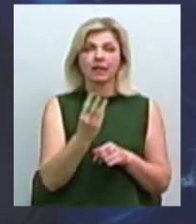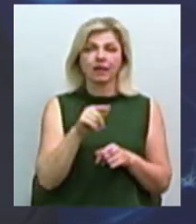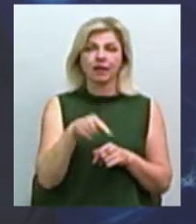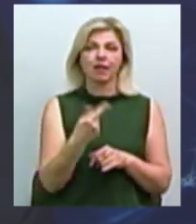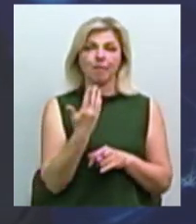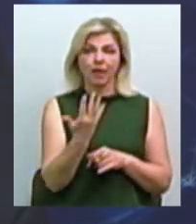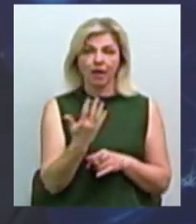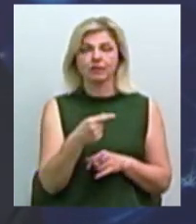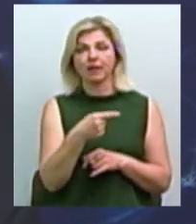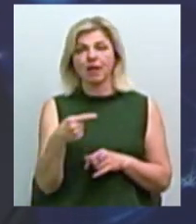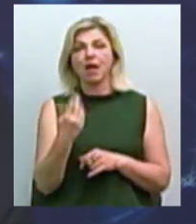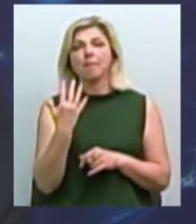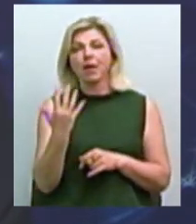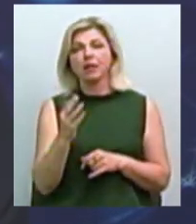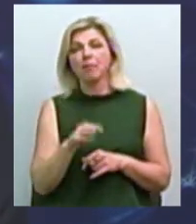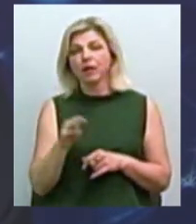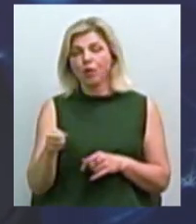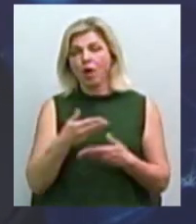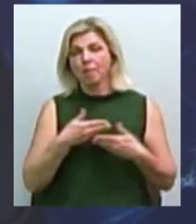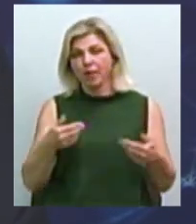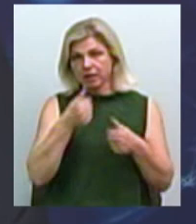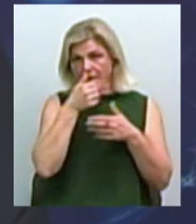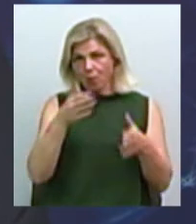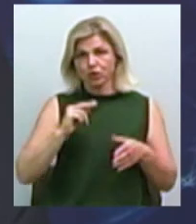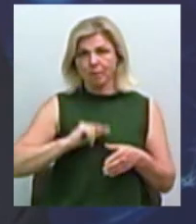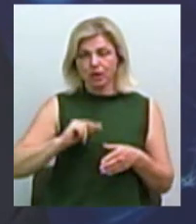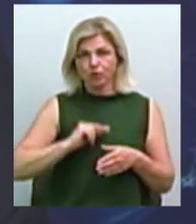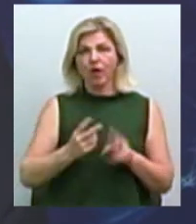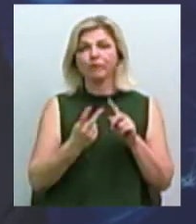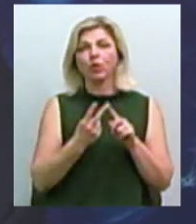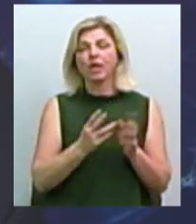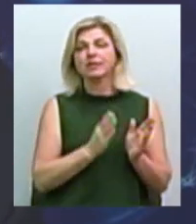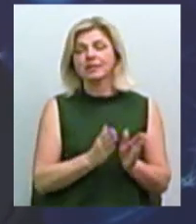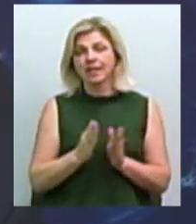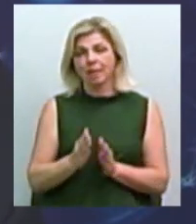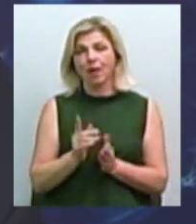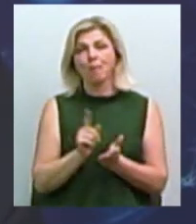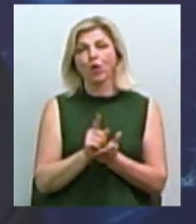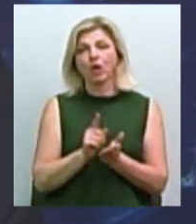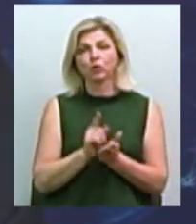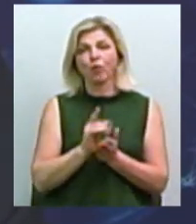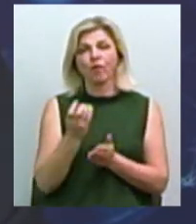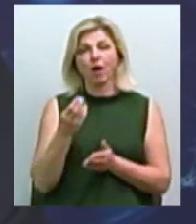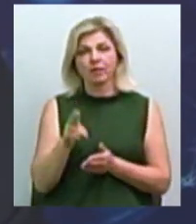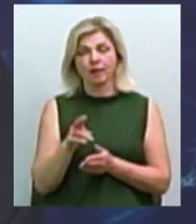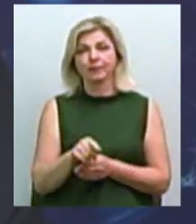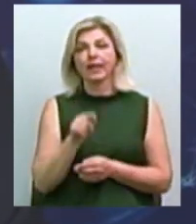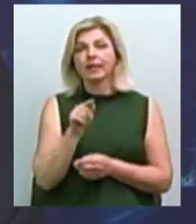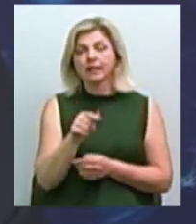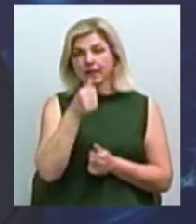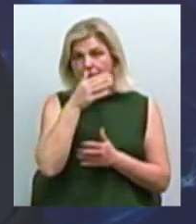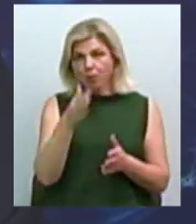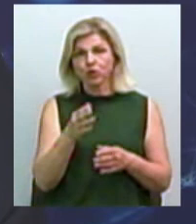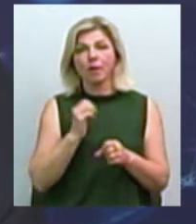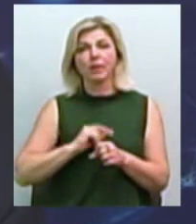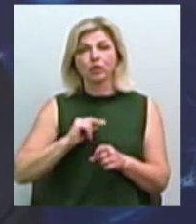звісно, що ми не зможемо працювати на другій групі спрощеної системи податкування. Інші системи податкування, якщо ти не можеш працювати на другій, в тебе